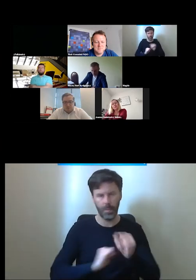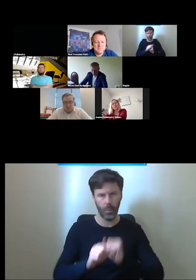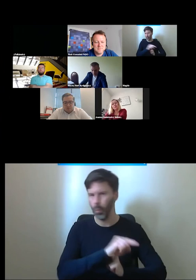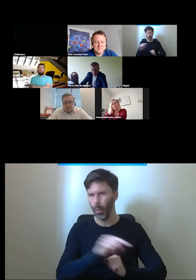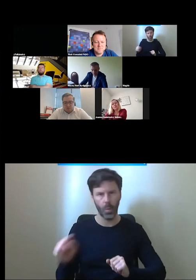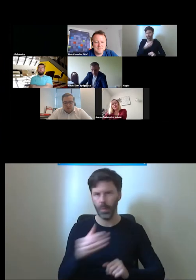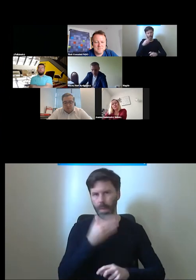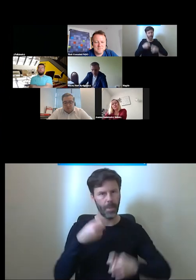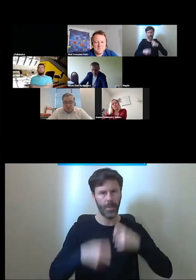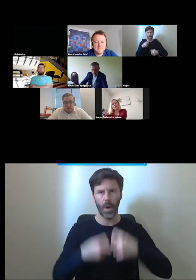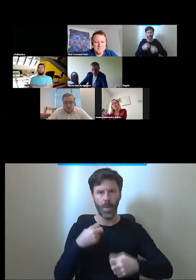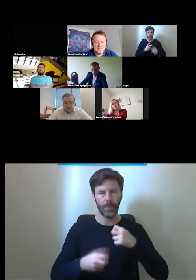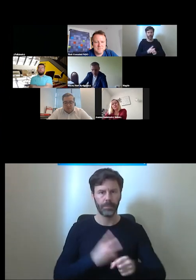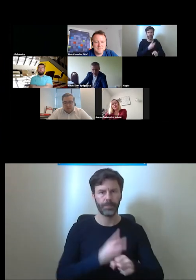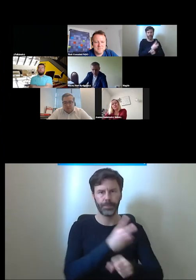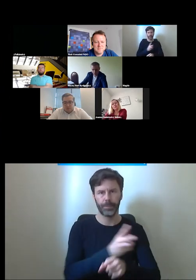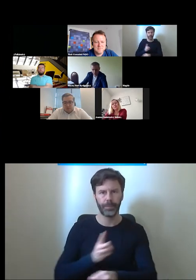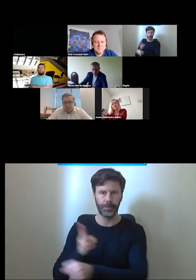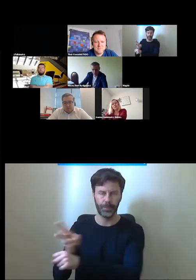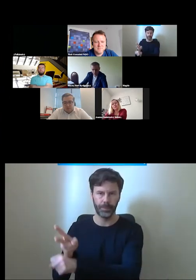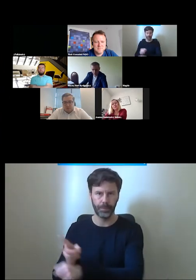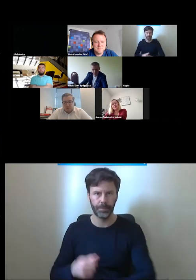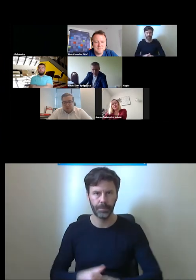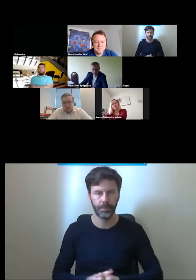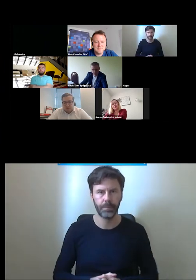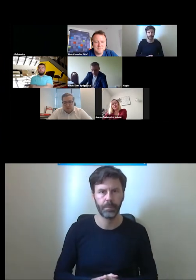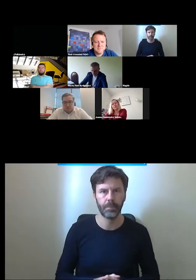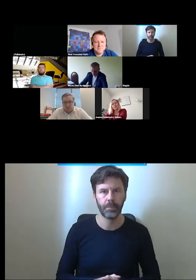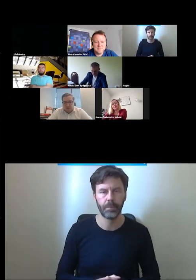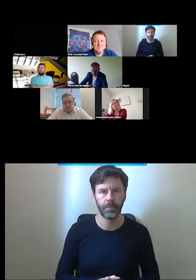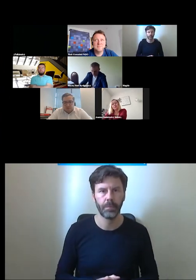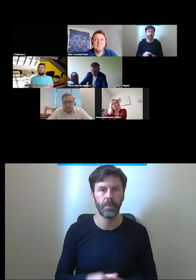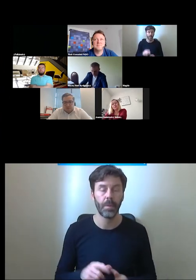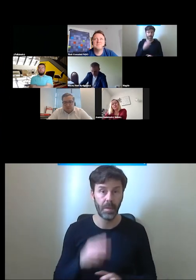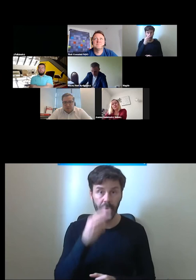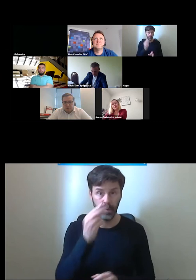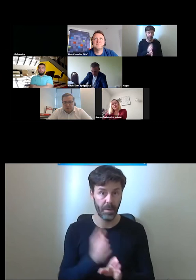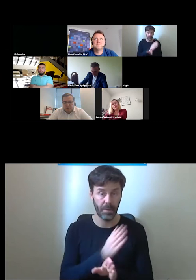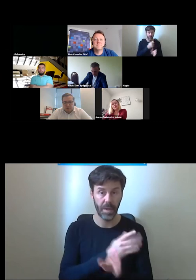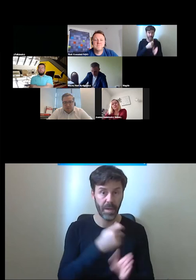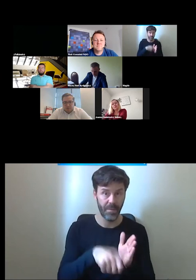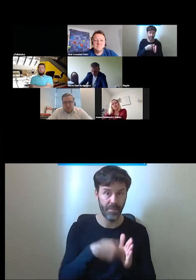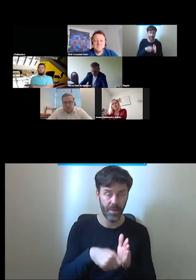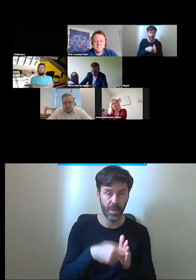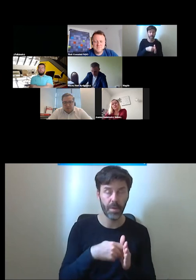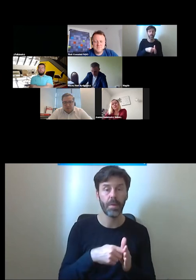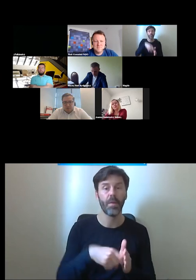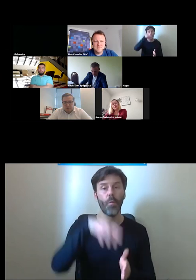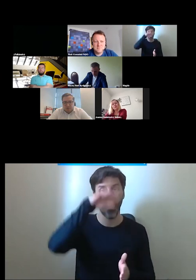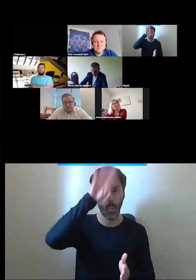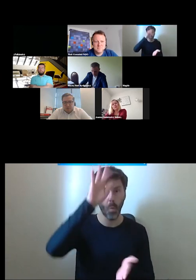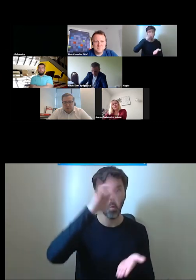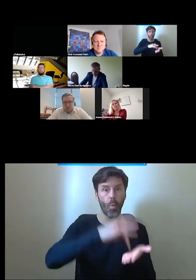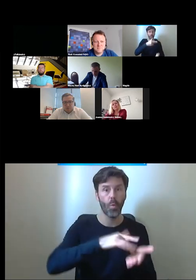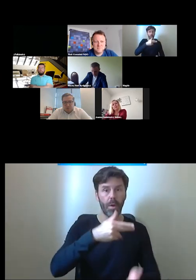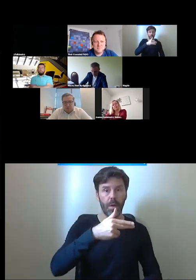bezproblemowy dostęp do środków transportu chociaż jak widać nawet na załączonym czy ustawionym wcześniej filmie Łódźni Cierniana no faktycznie nie jest to